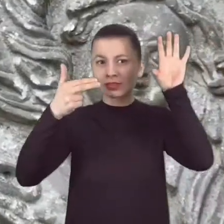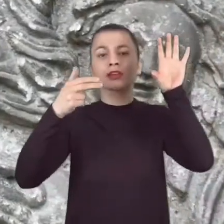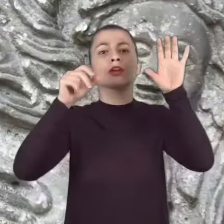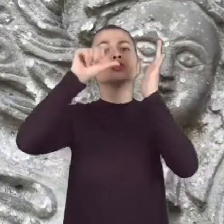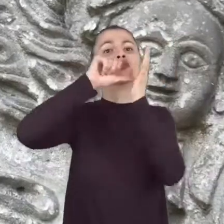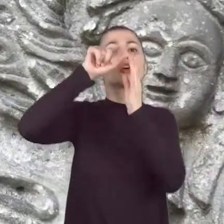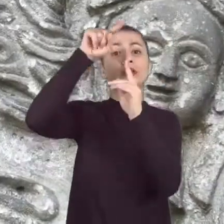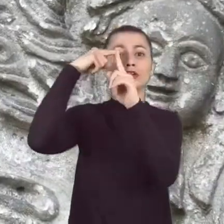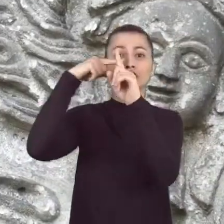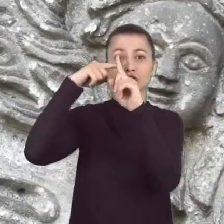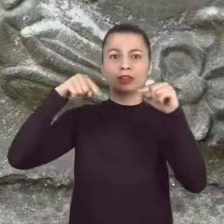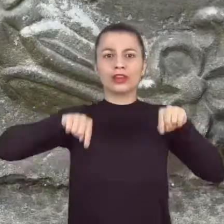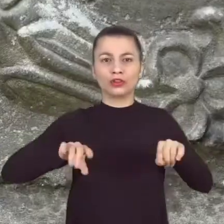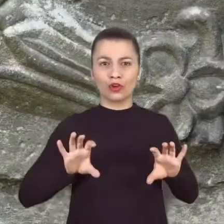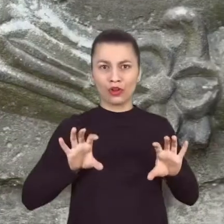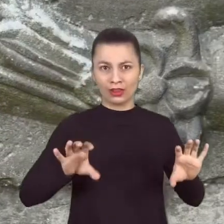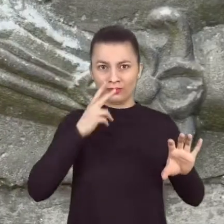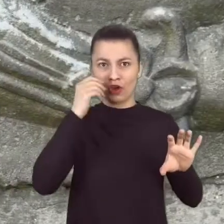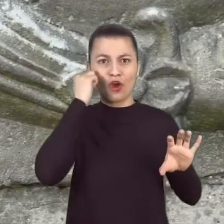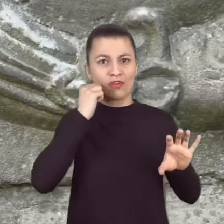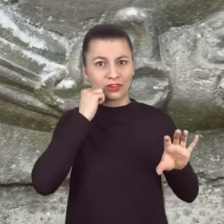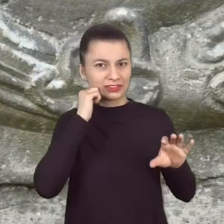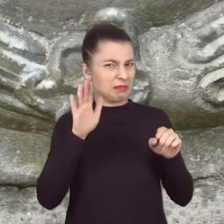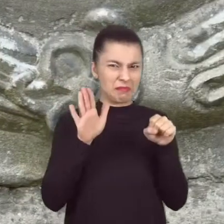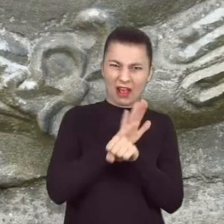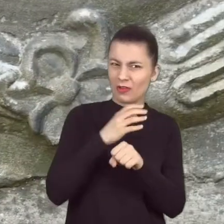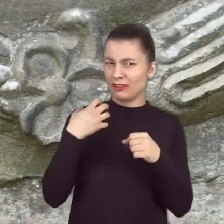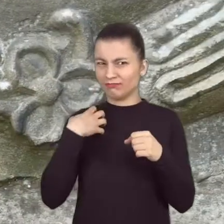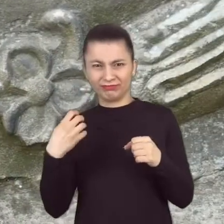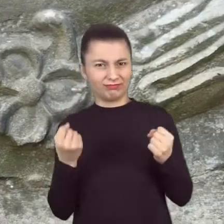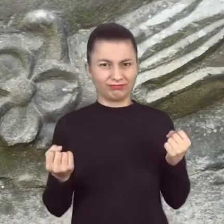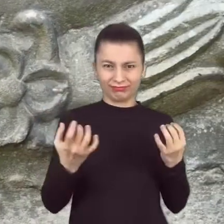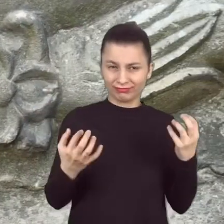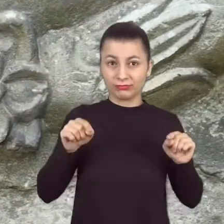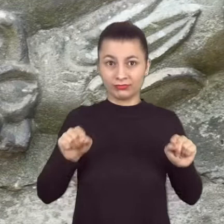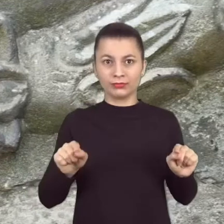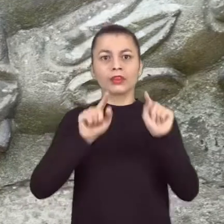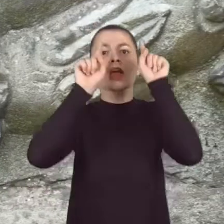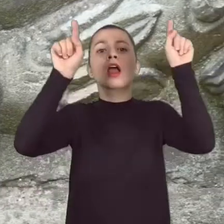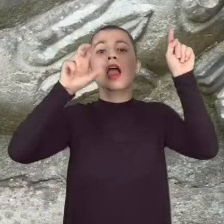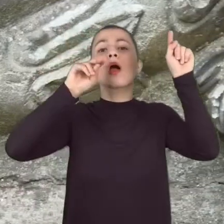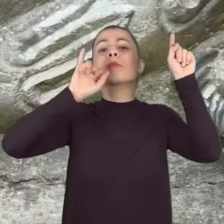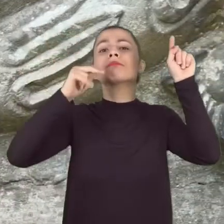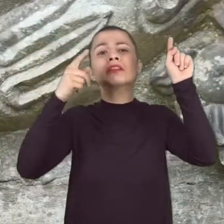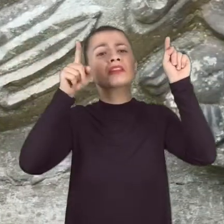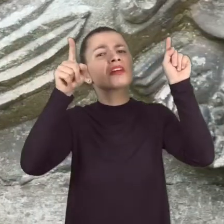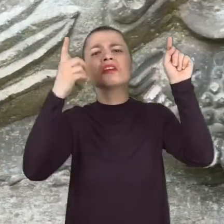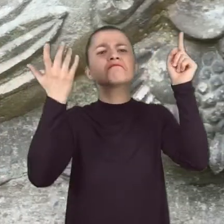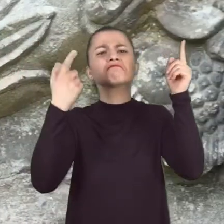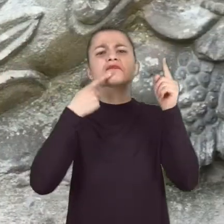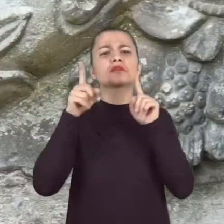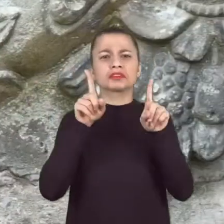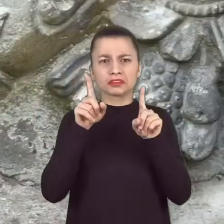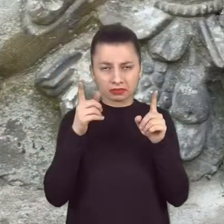stronach krzyża. Dolne narożniki płyty zdobią rogi obfitości pełne owoców. Cherubiny są